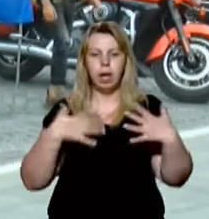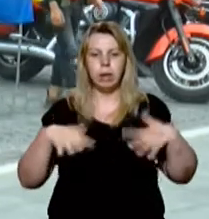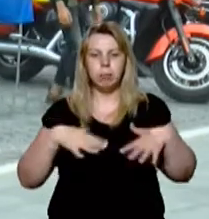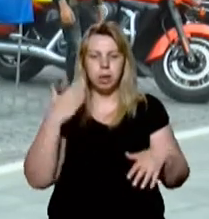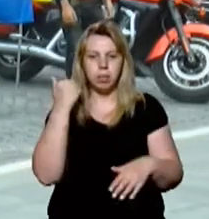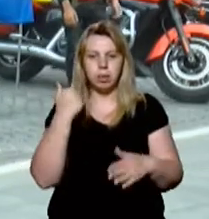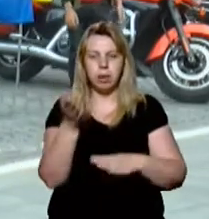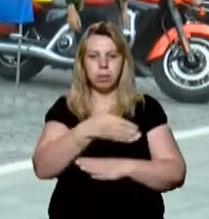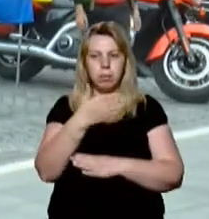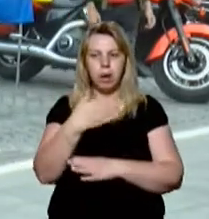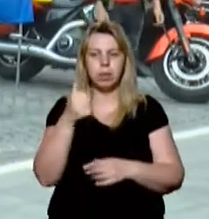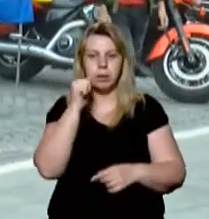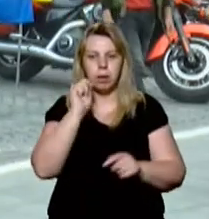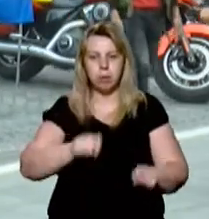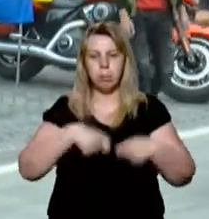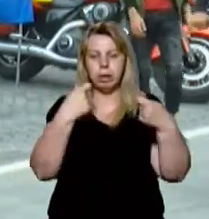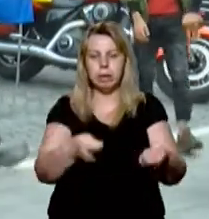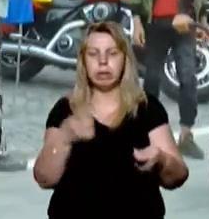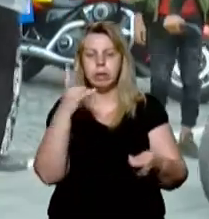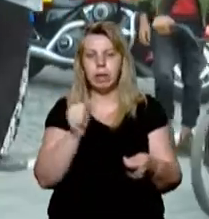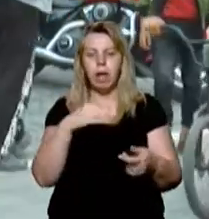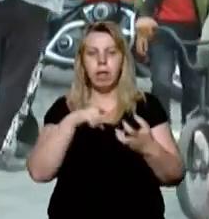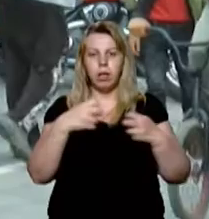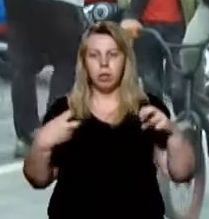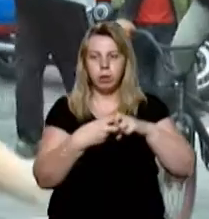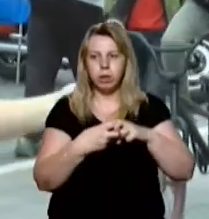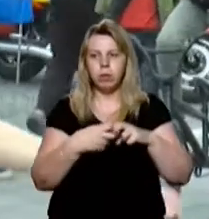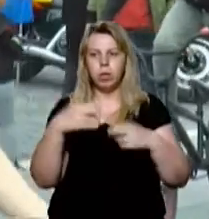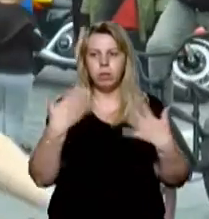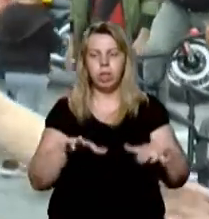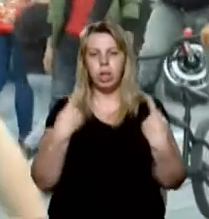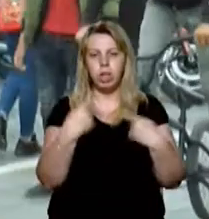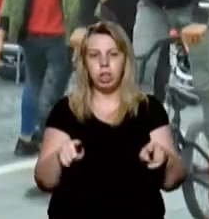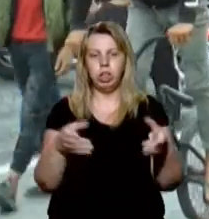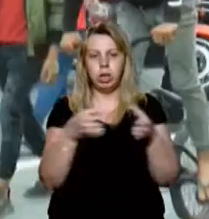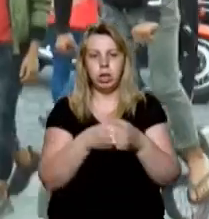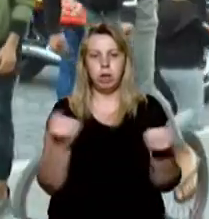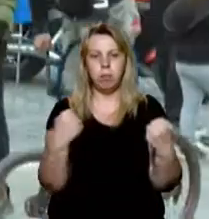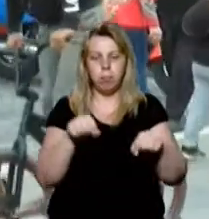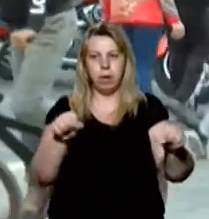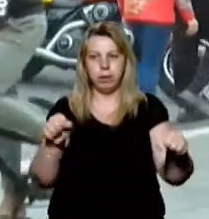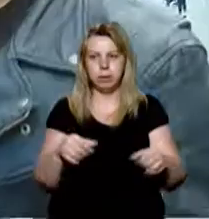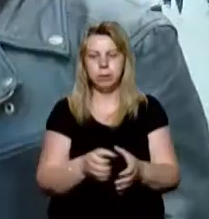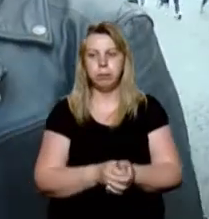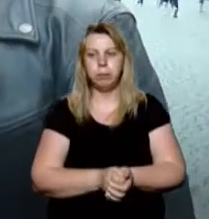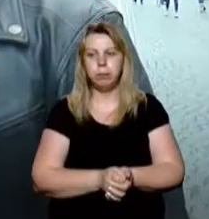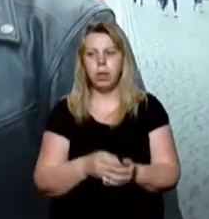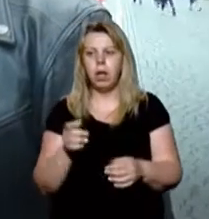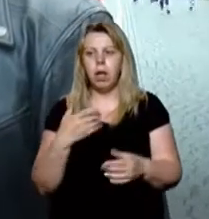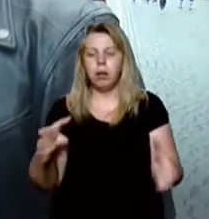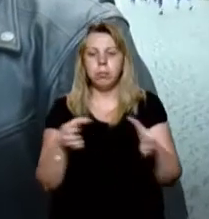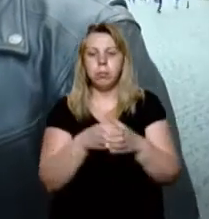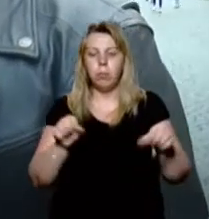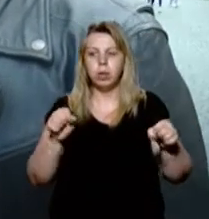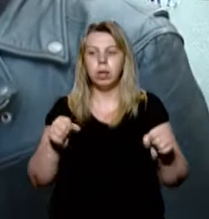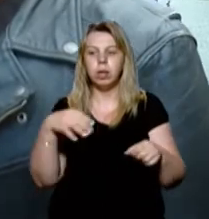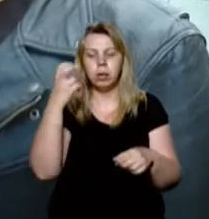-татарським стягом і завтра передати його на Івано-Франківщині вже іншій байкерській спільноті. Мотоспільнота